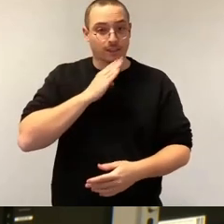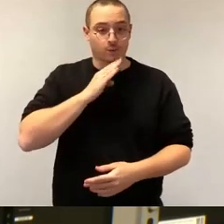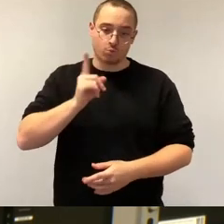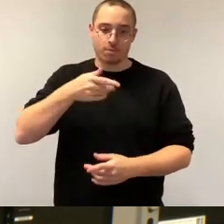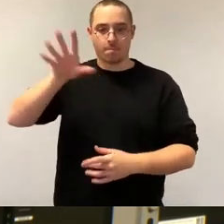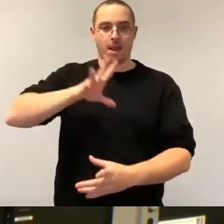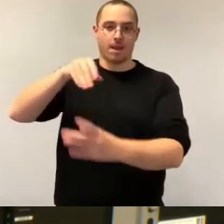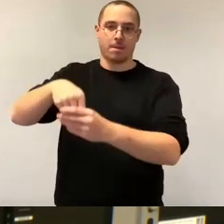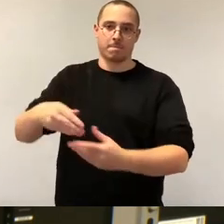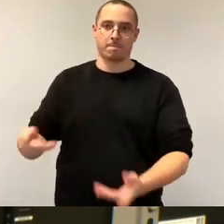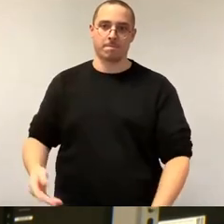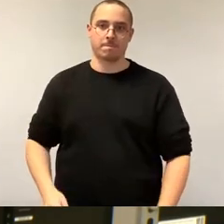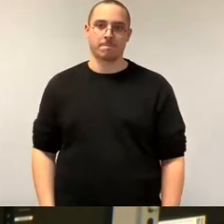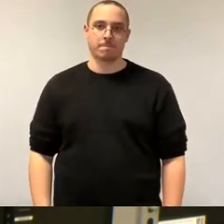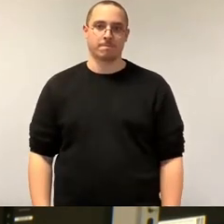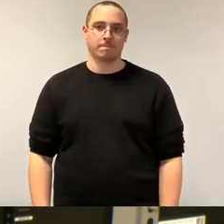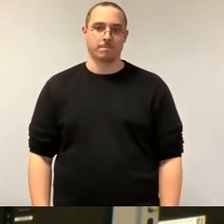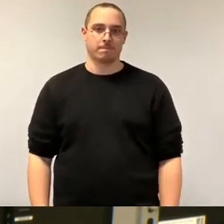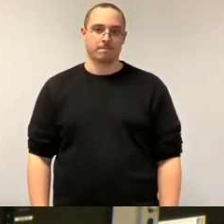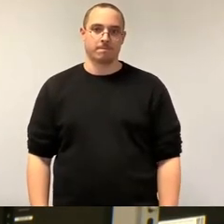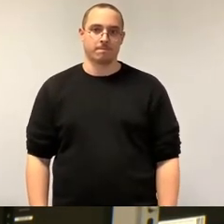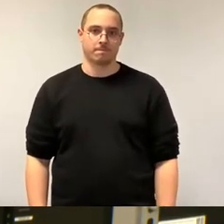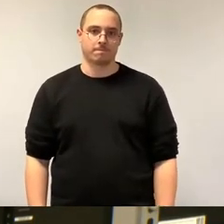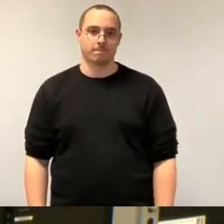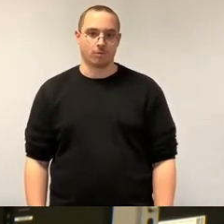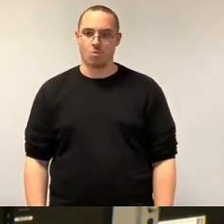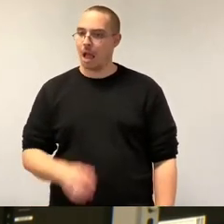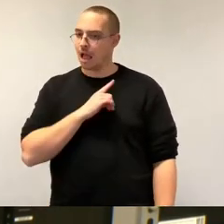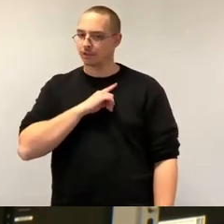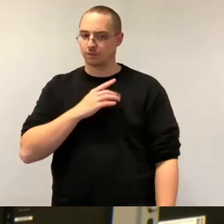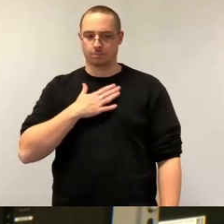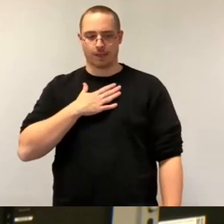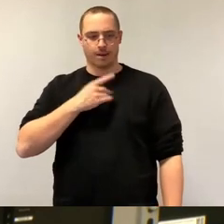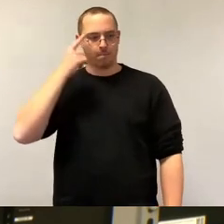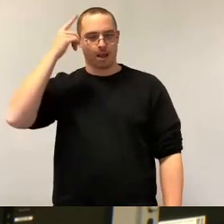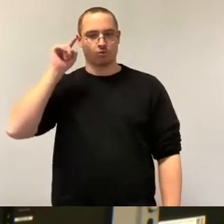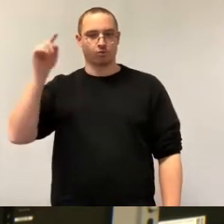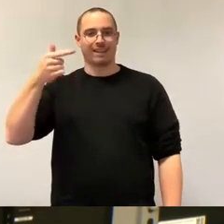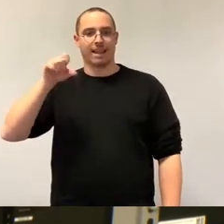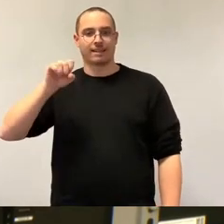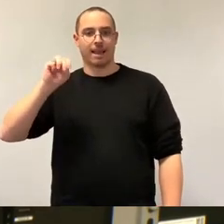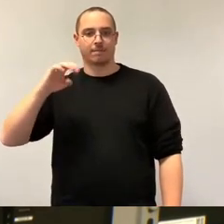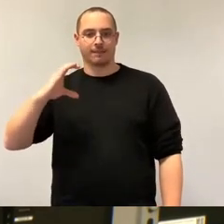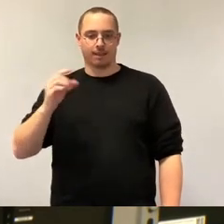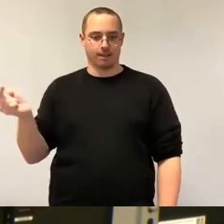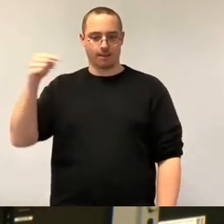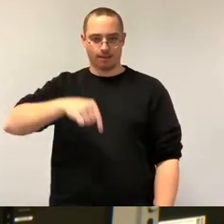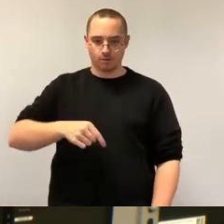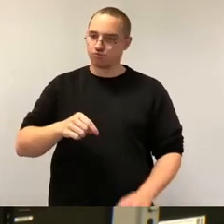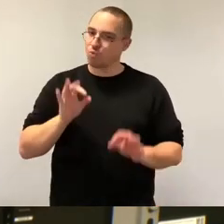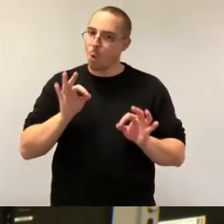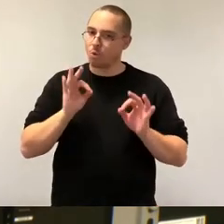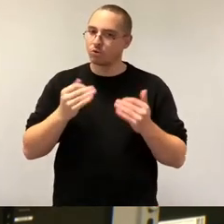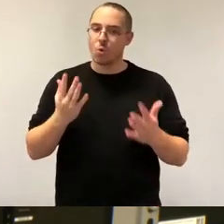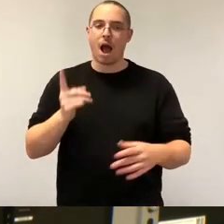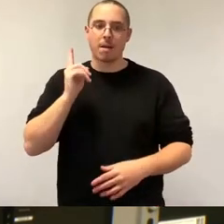-Ansiedlung ist eigentlich eine ganz gute Sache. Ich finde aber, es ist erbärmlich, wie der Stadtrat bisher sich im Wesentlichen positioniert